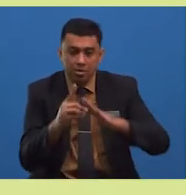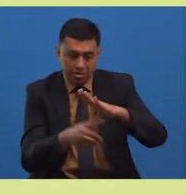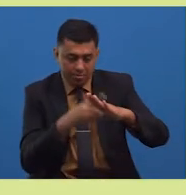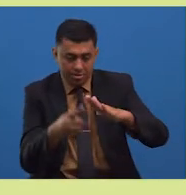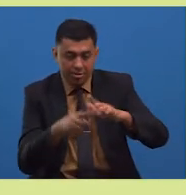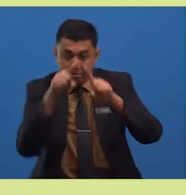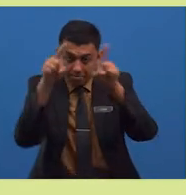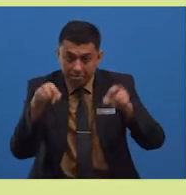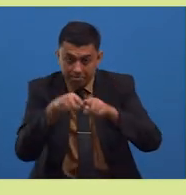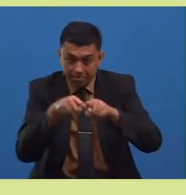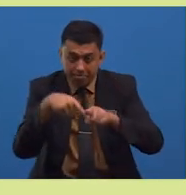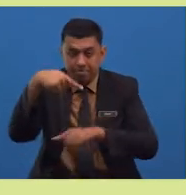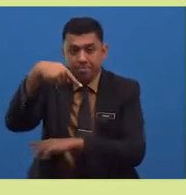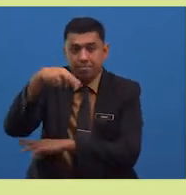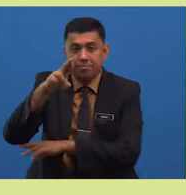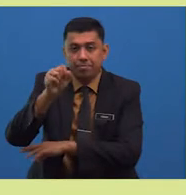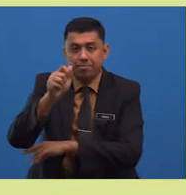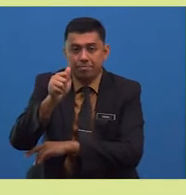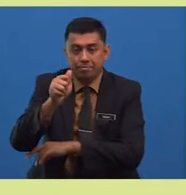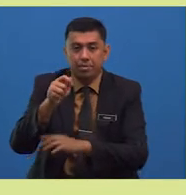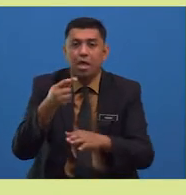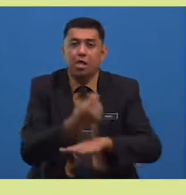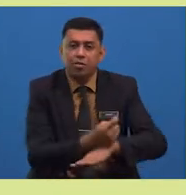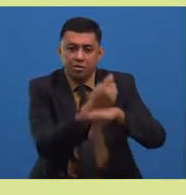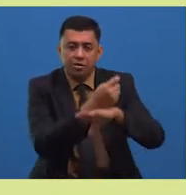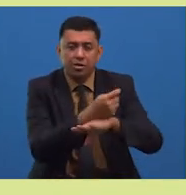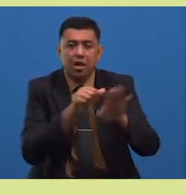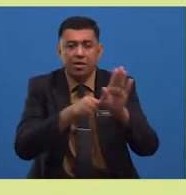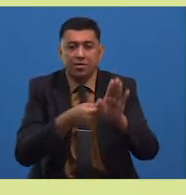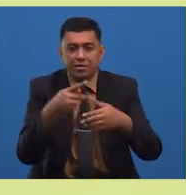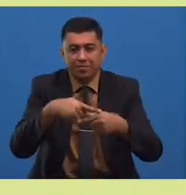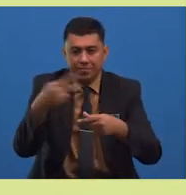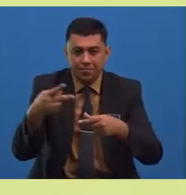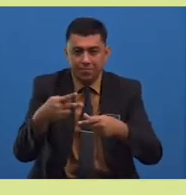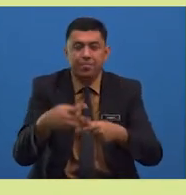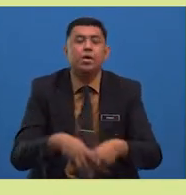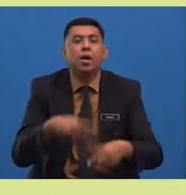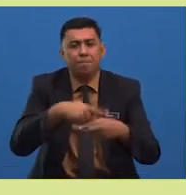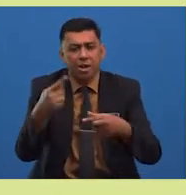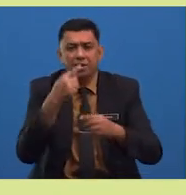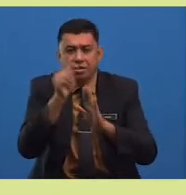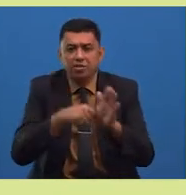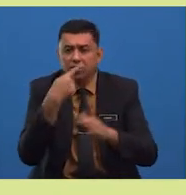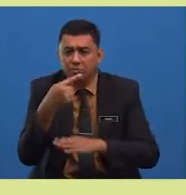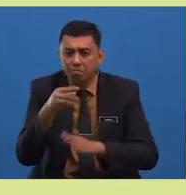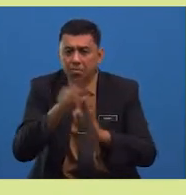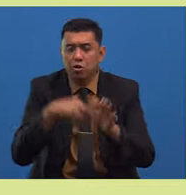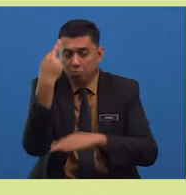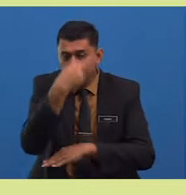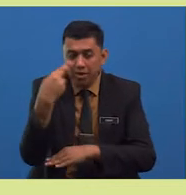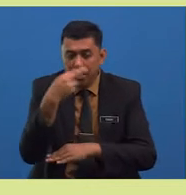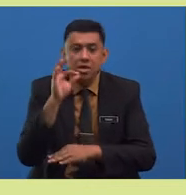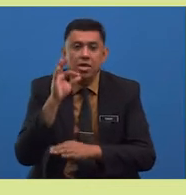berdasarkan petikan prosa tradisional asal padi, padi tersebut merupakan sejenis